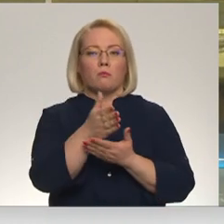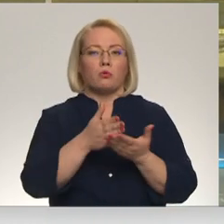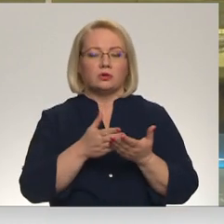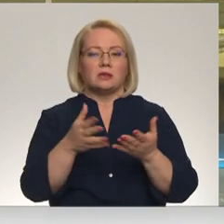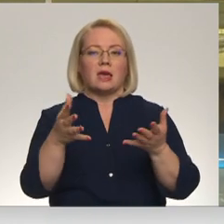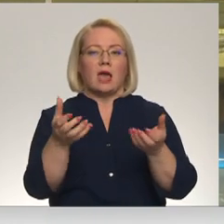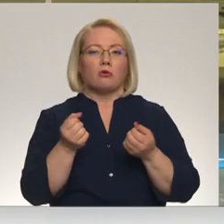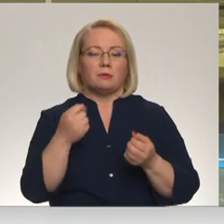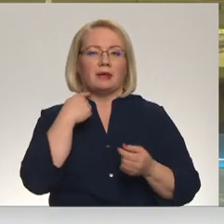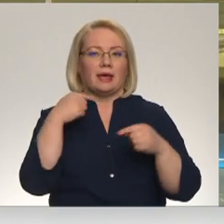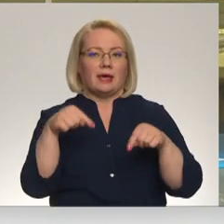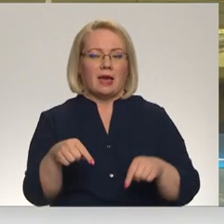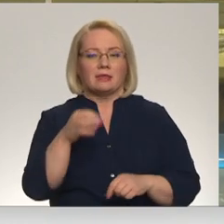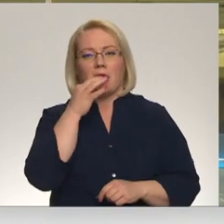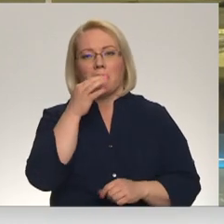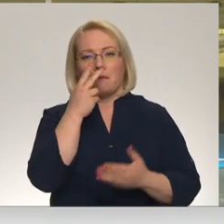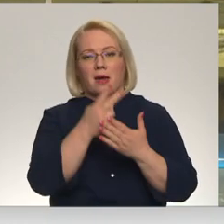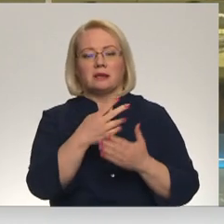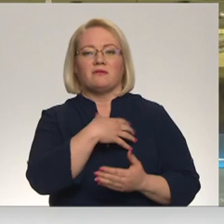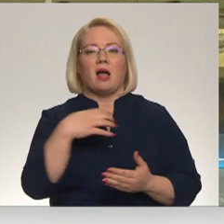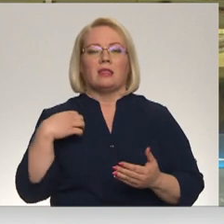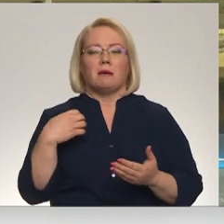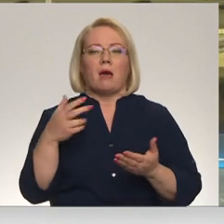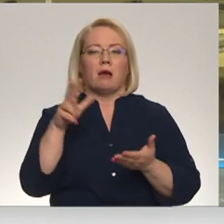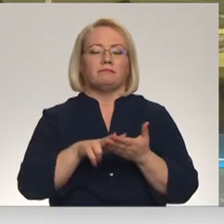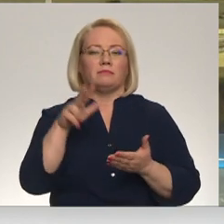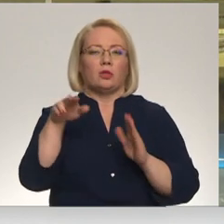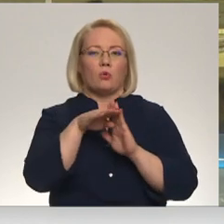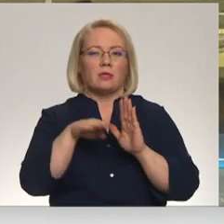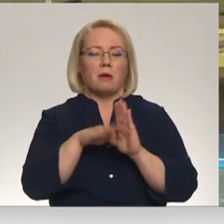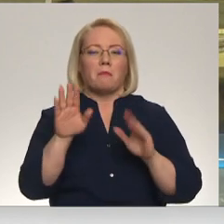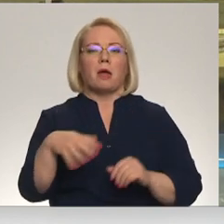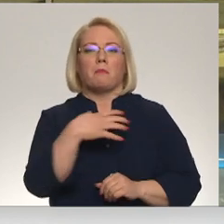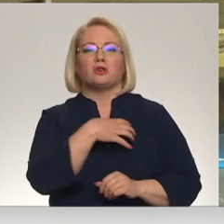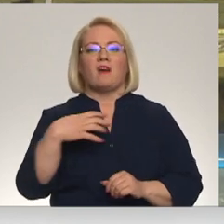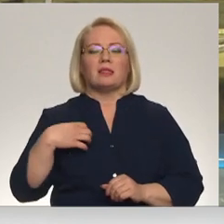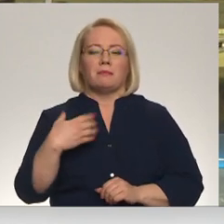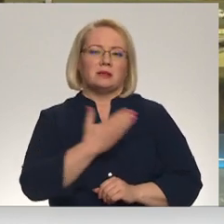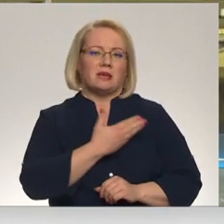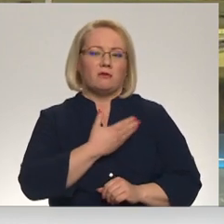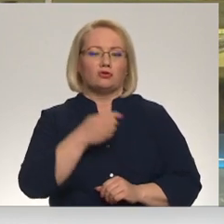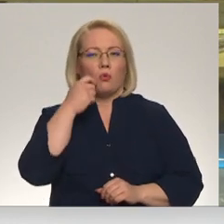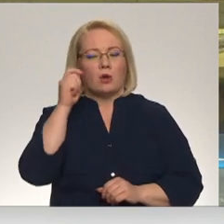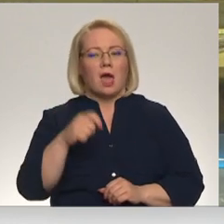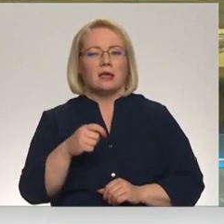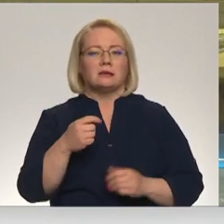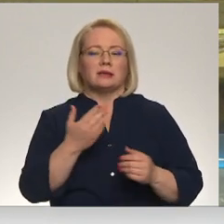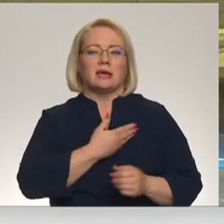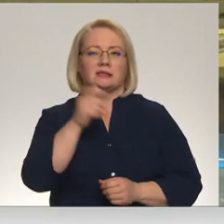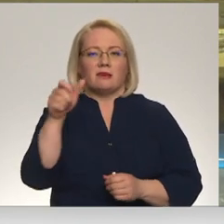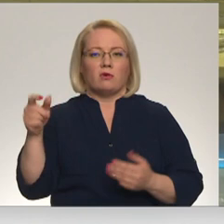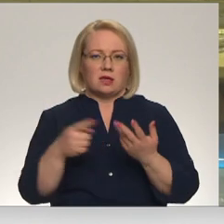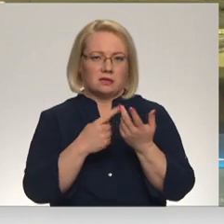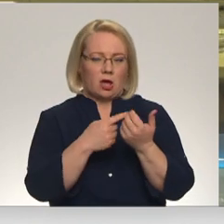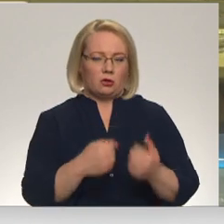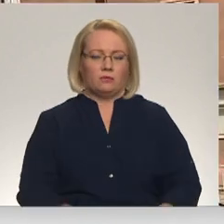jāuzņem Rīgai. Tāpēc šodien valdībā pieņemtie noteikumi par pašvaldībās izmitināmo Ukrainas civiliedzīvotāju skaitu. Plašāk stāstamā dar